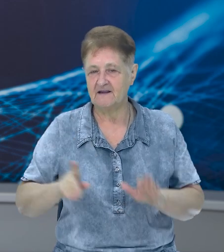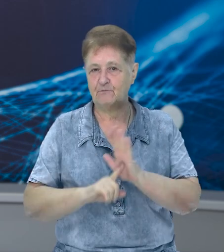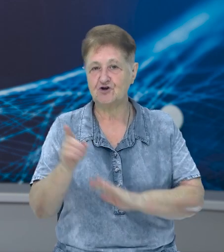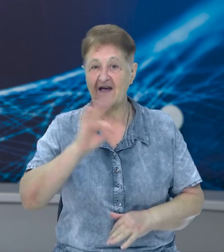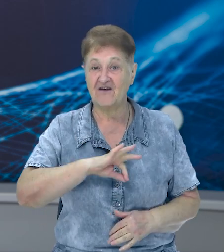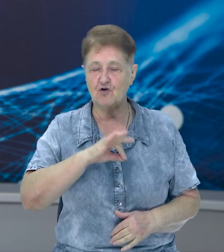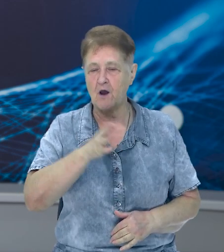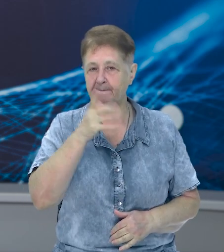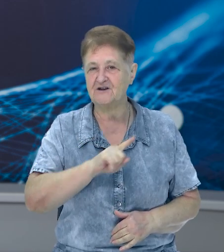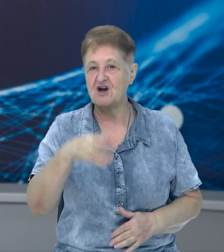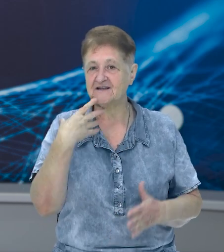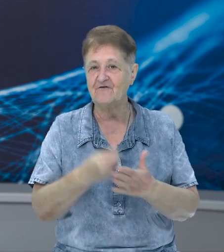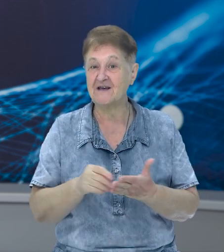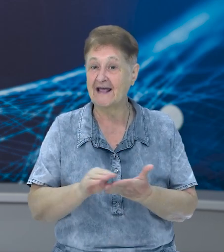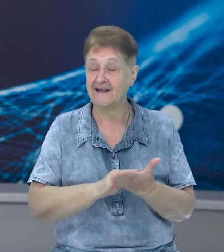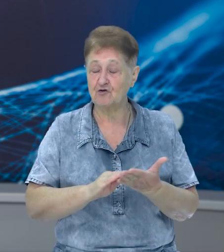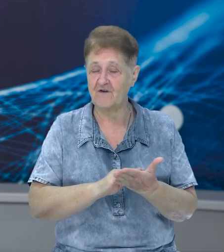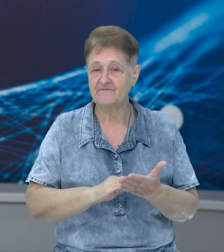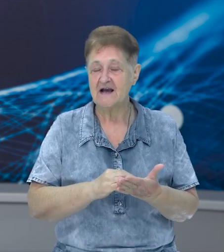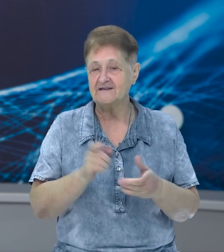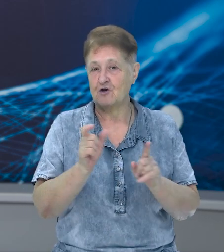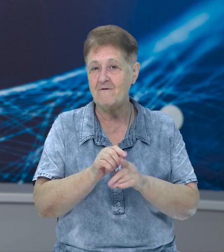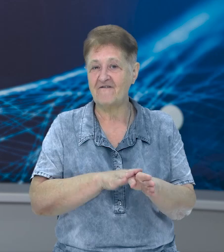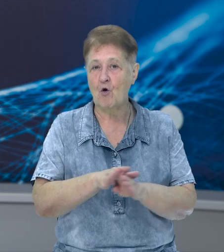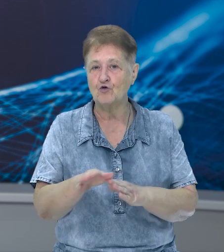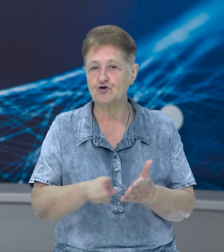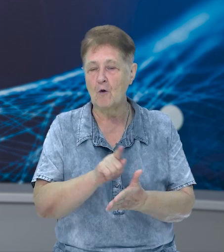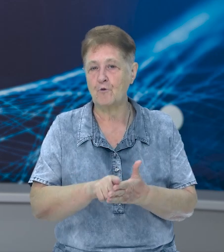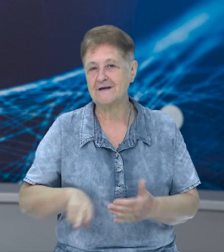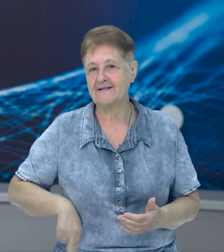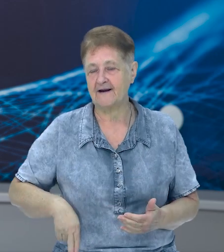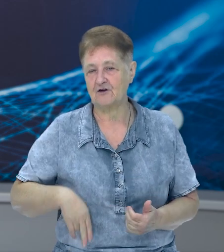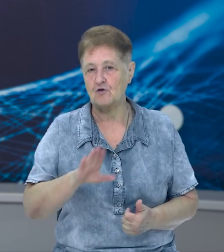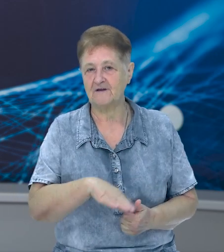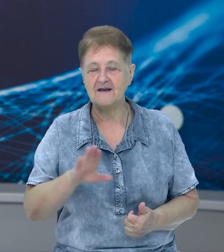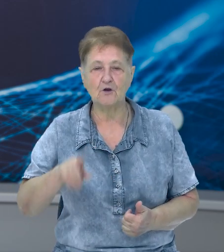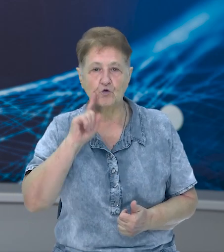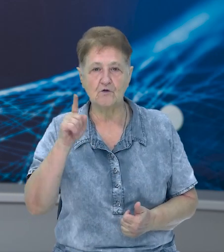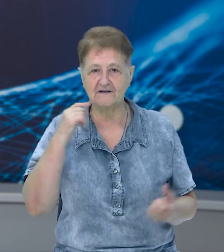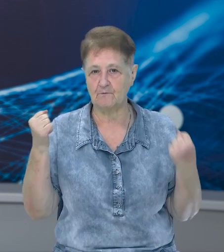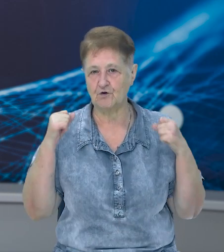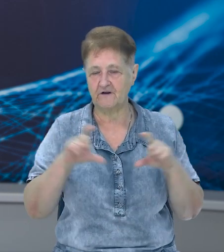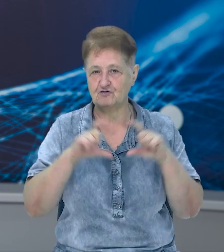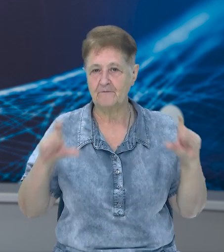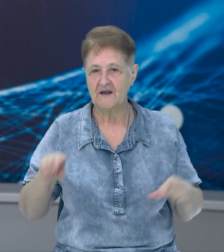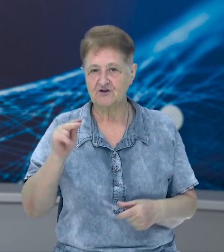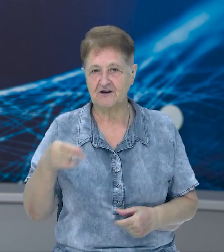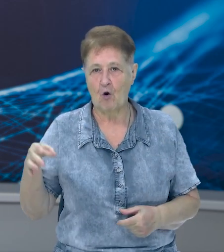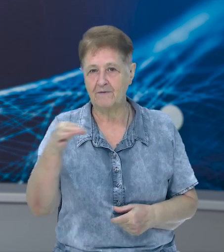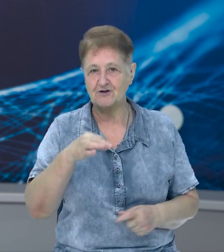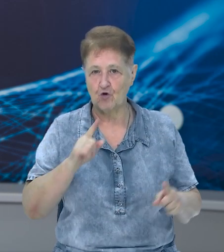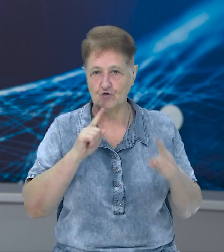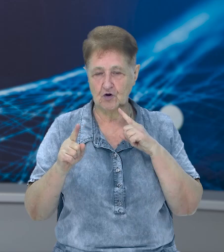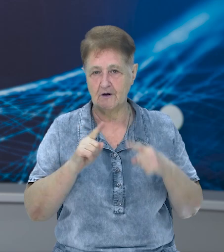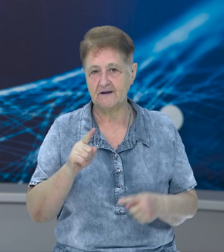використовувати їх під час своїх тренувань. За словами виконувача обов'язків директора дитячо-юнацької спортивної школи Чернігівської обласної